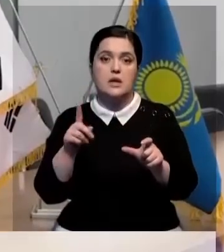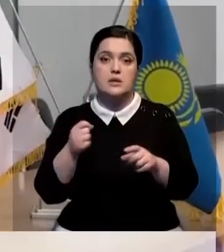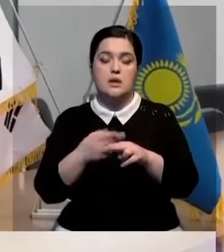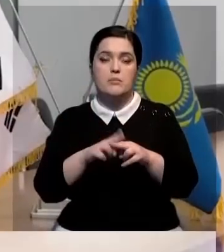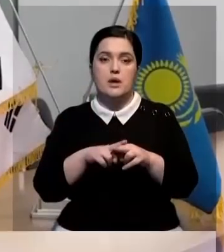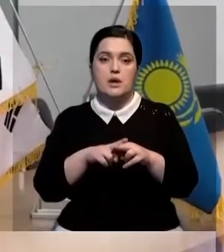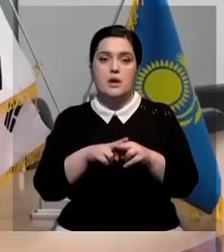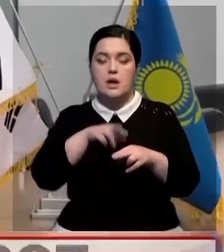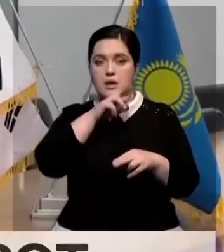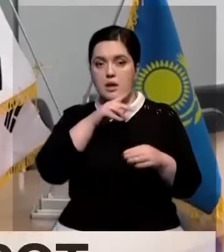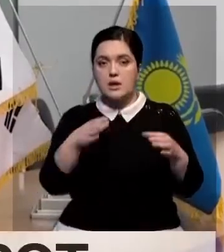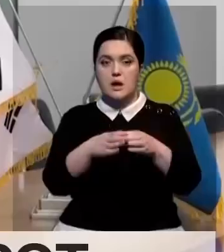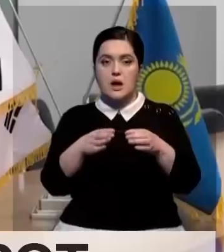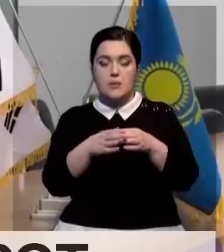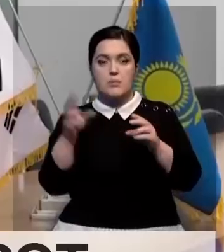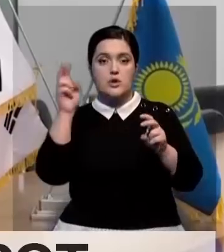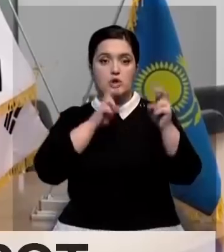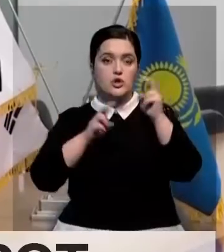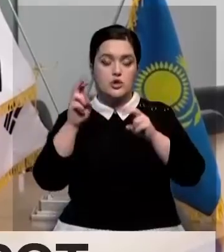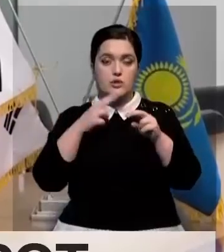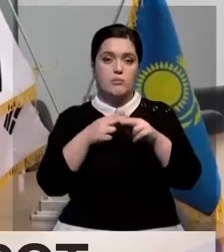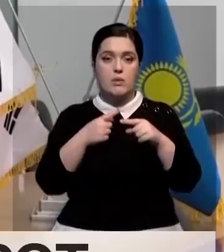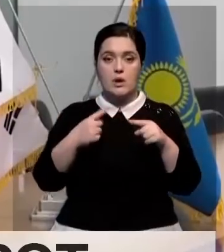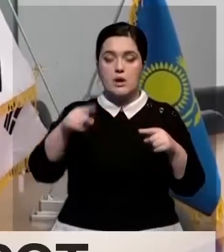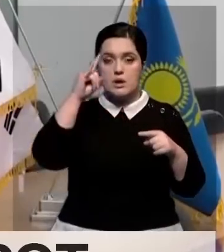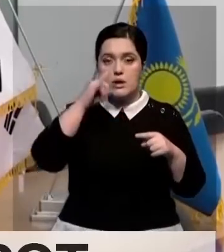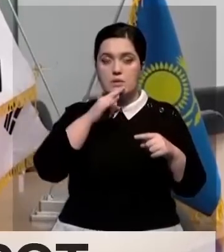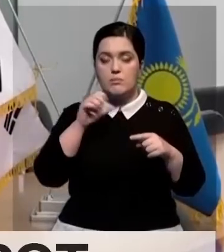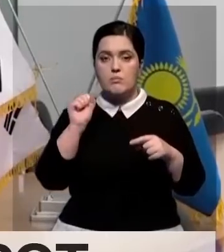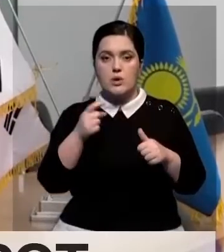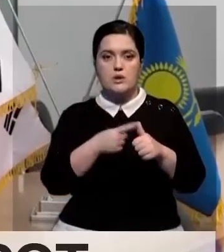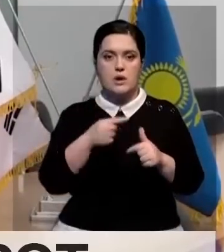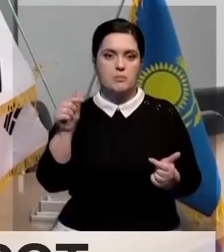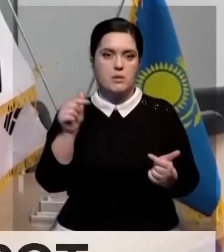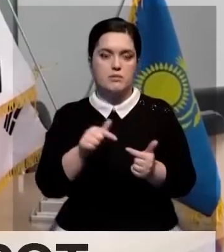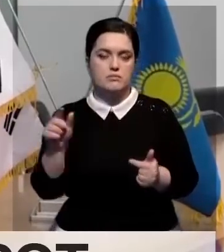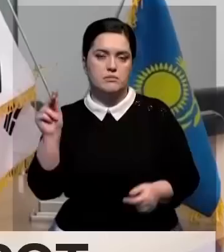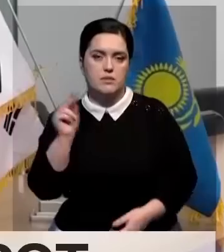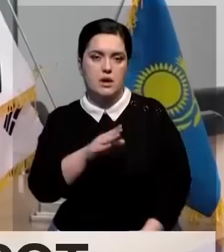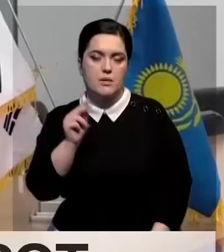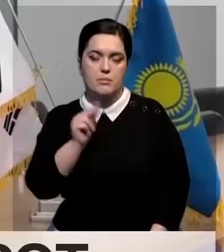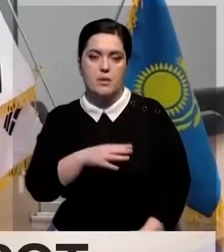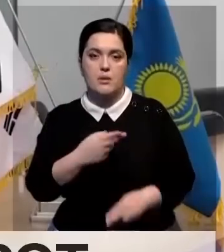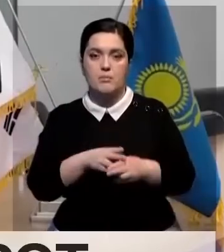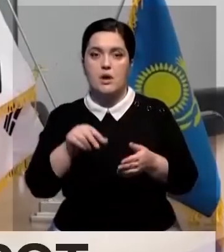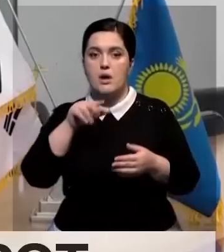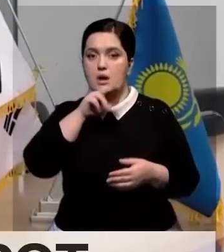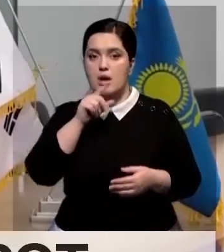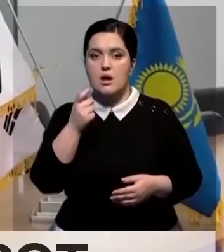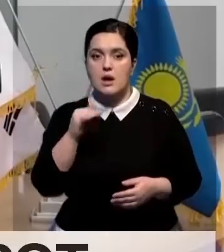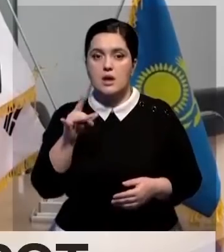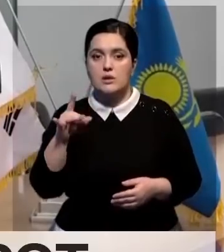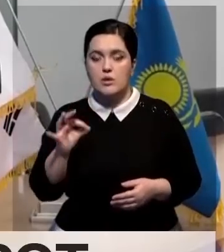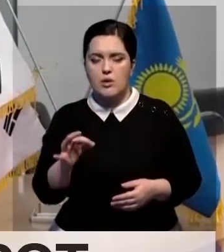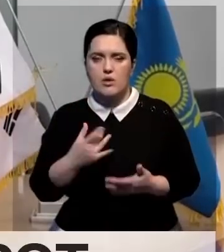против России корейские компании ищут альтернативу, и Казахстан можно назвать подходящим рынком. Среди претендентов – Korea Hydro and